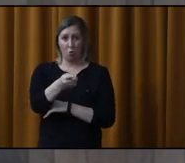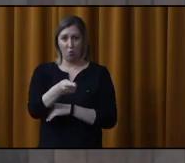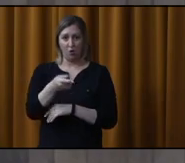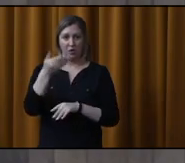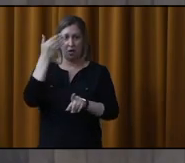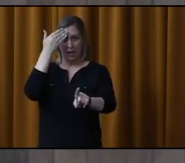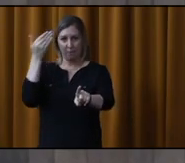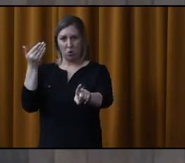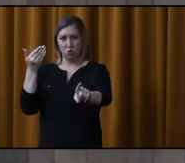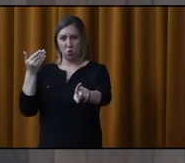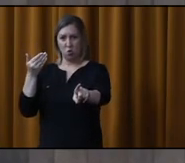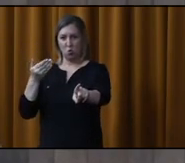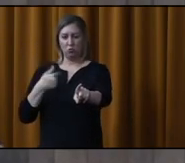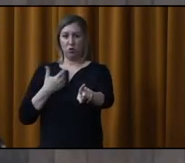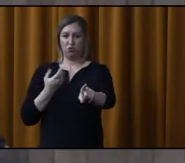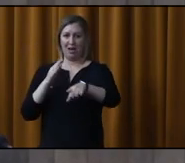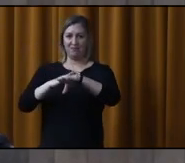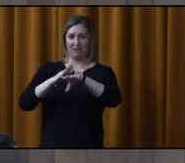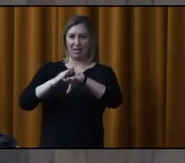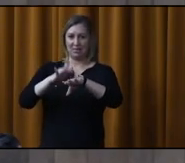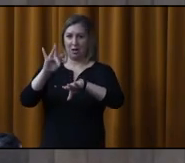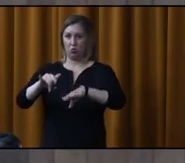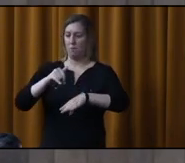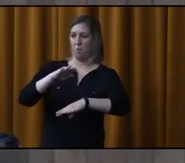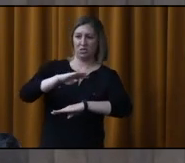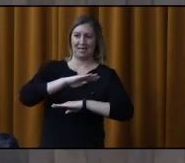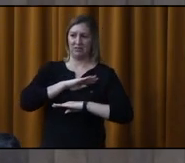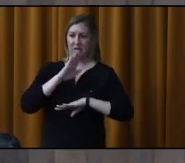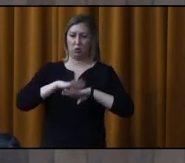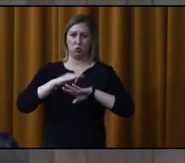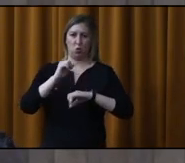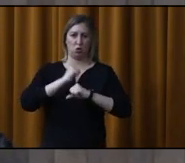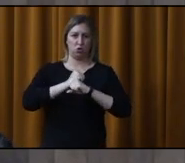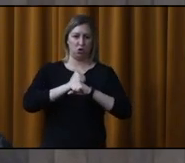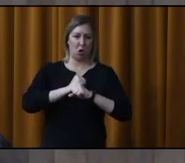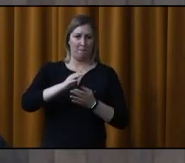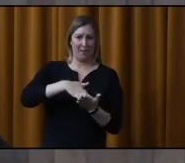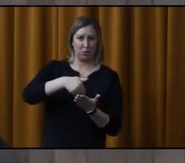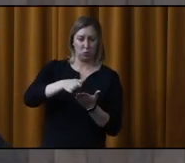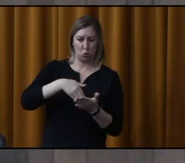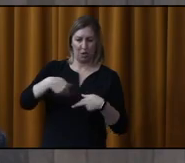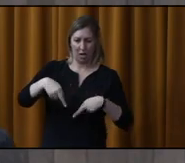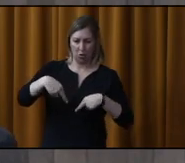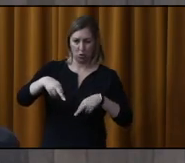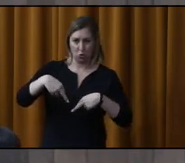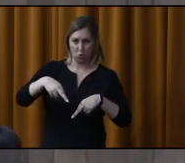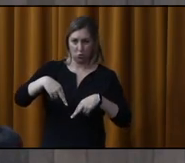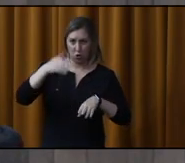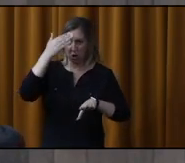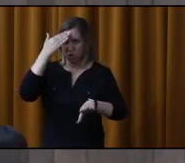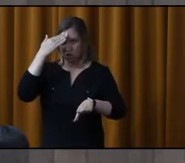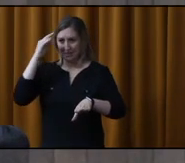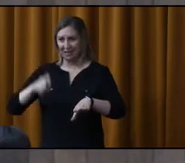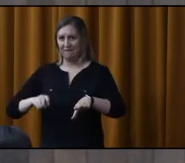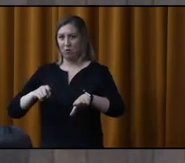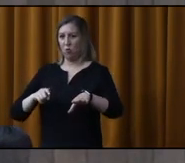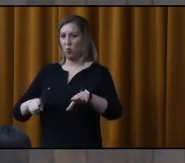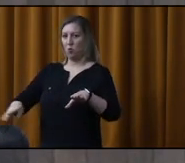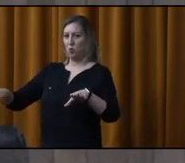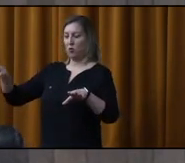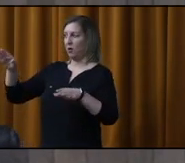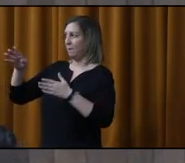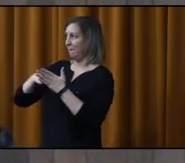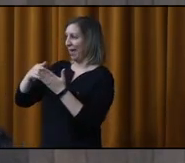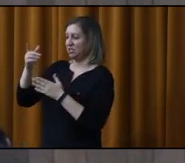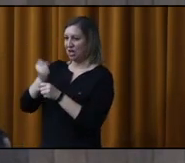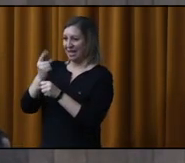bonjour. Je voulais vous avertir, car je ne suis pas satisfait de leur job de peinture sur rue. Je sais qu'il faut repeindre chaque année, mais